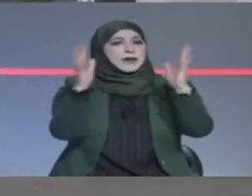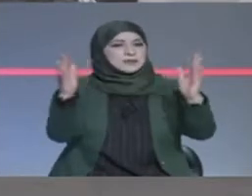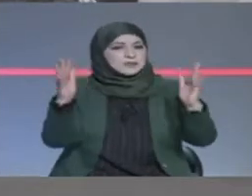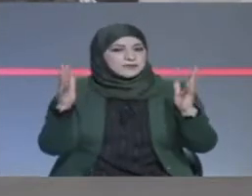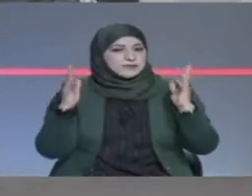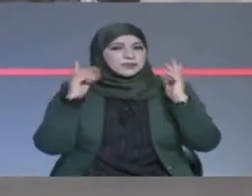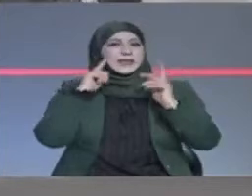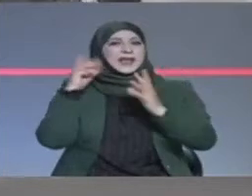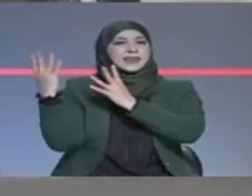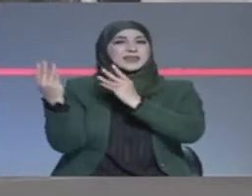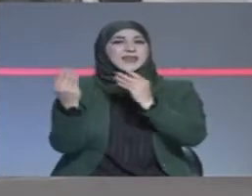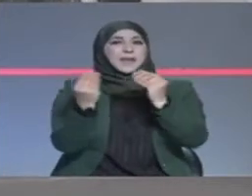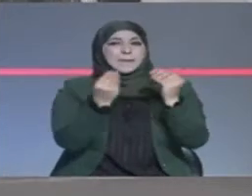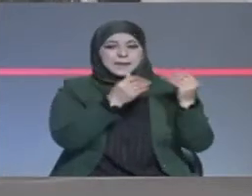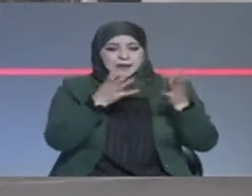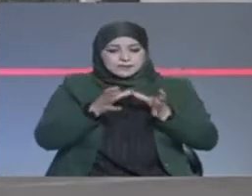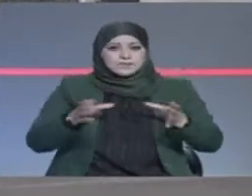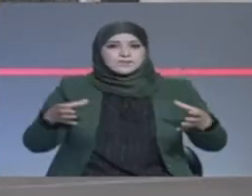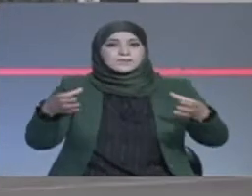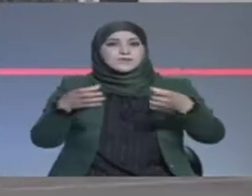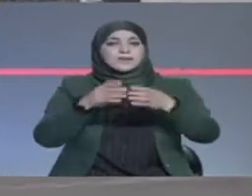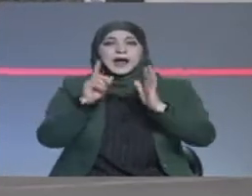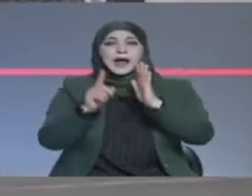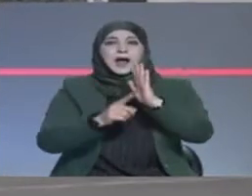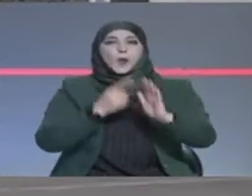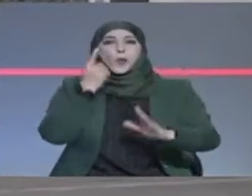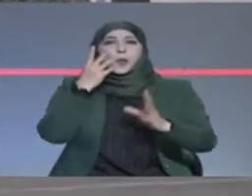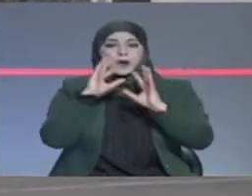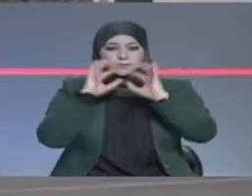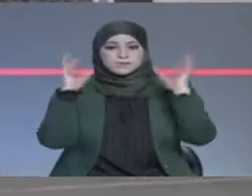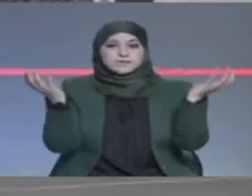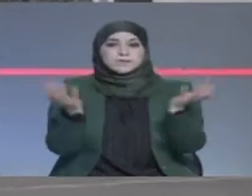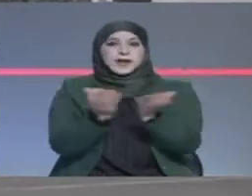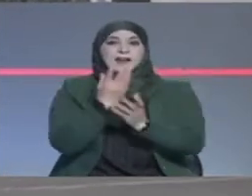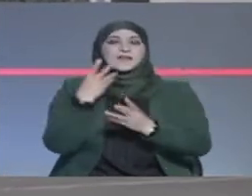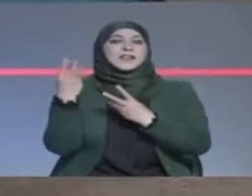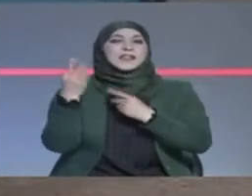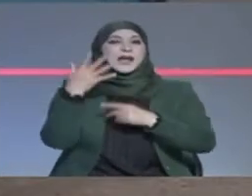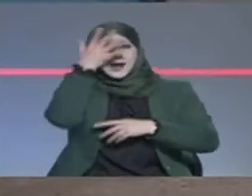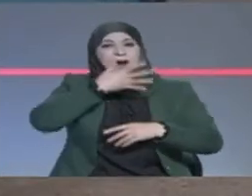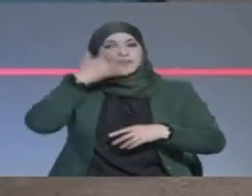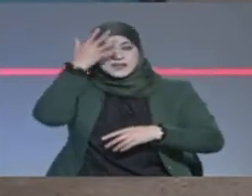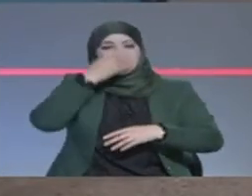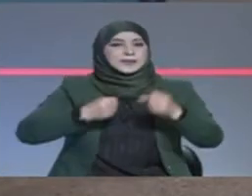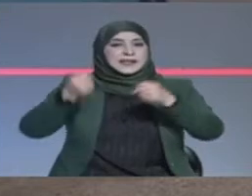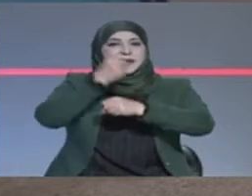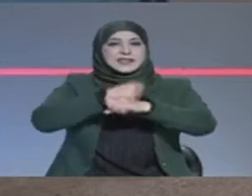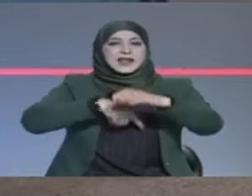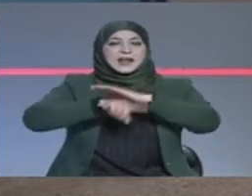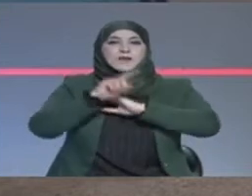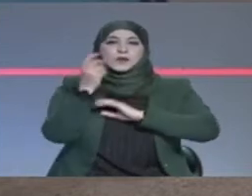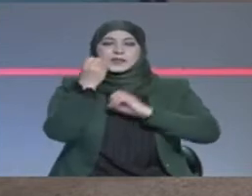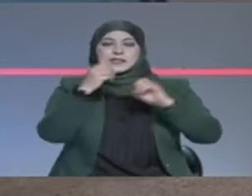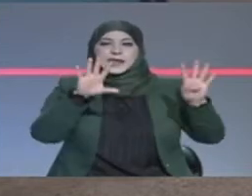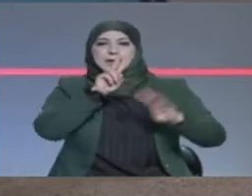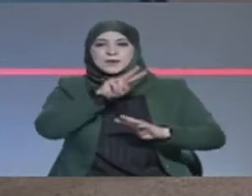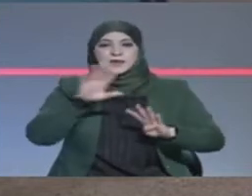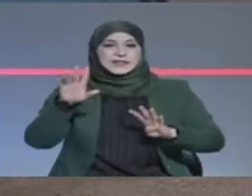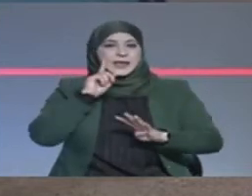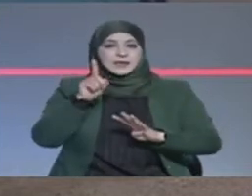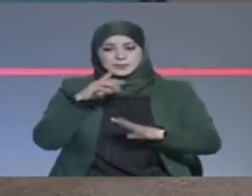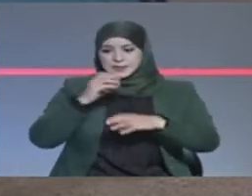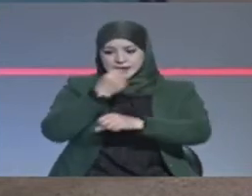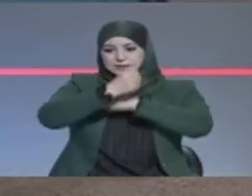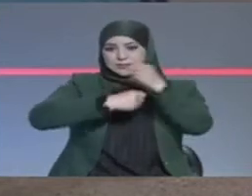وهي أول حديقة وطنية في تاريخ القارة السمراء تأسست عام 25 وتسعمائة وألف تتعرض الصنوات